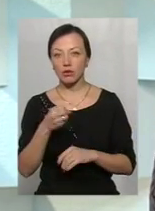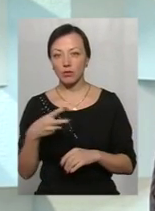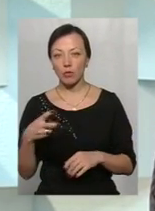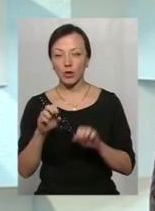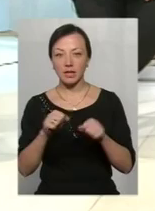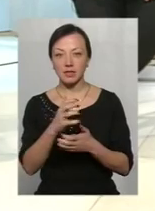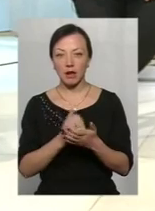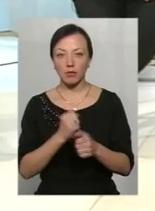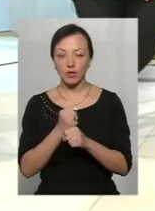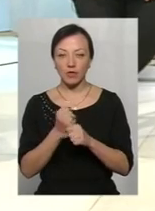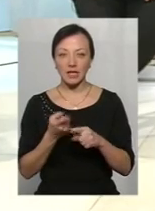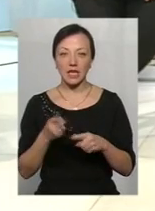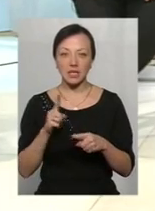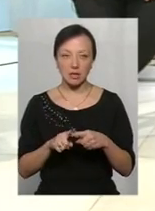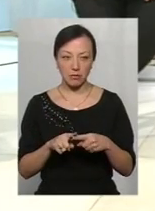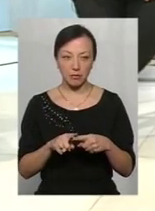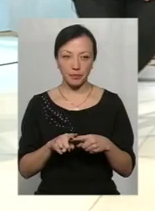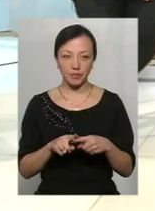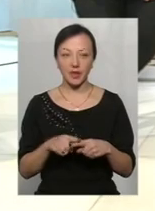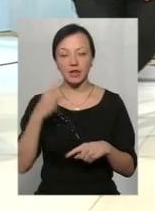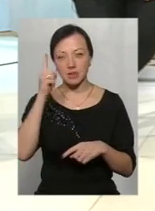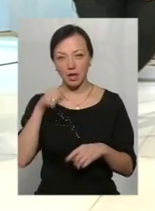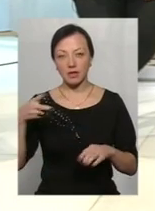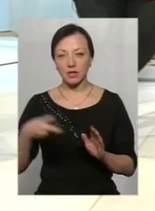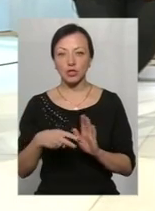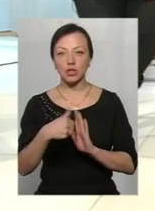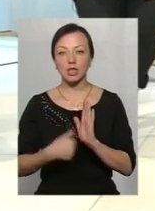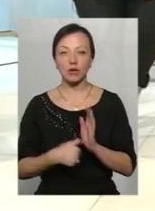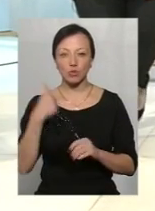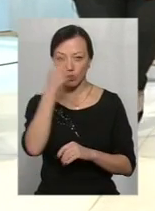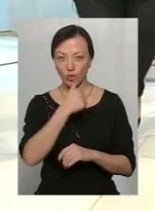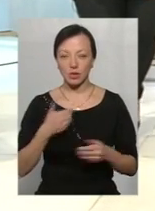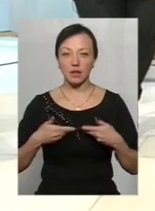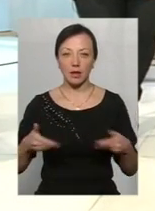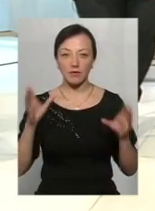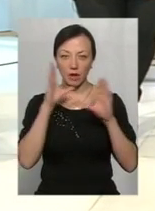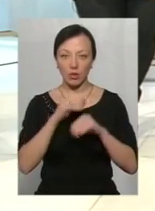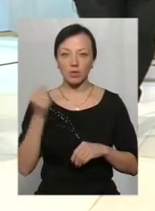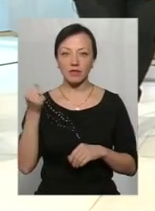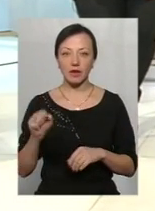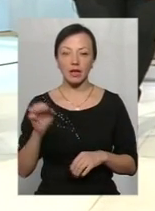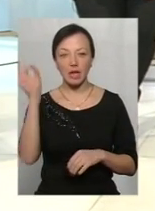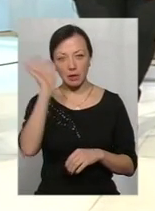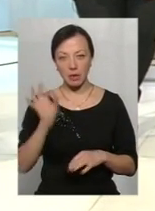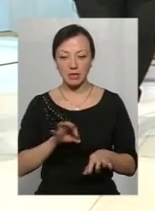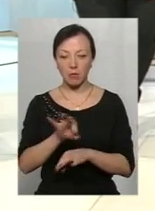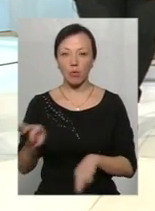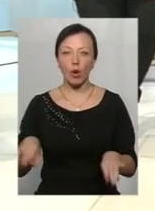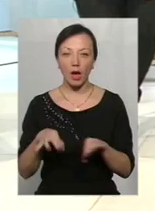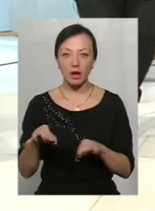працювати саме над цим. Ви знаєте, в 2016 році нам вдалося виграти німецький проєкт